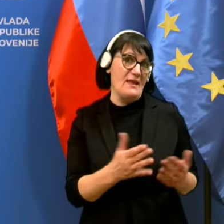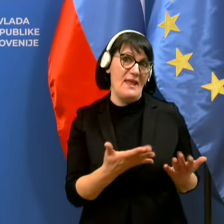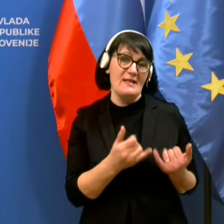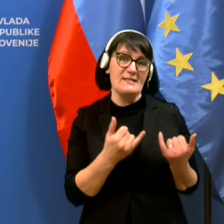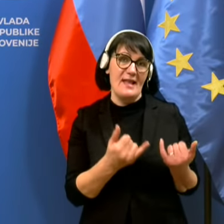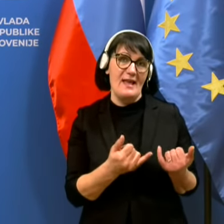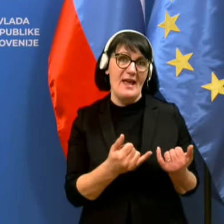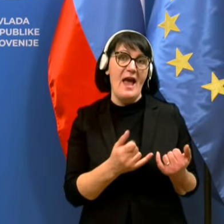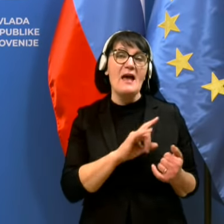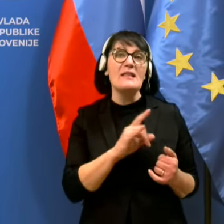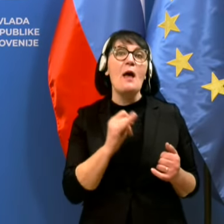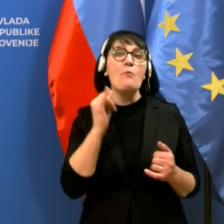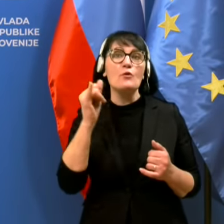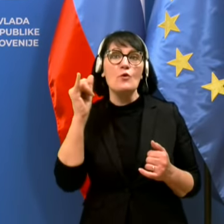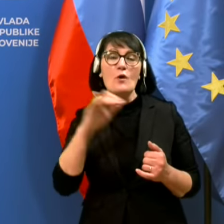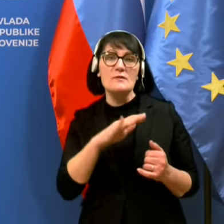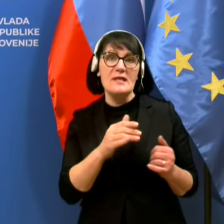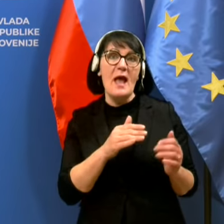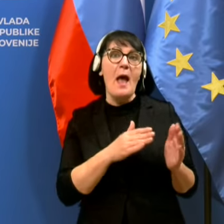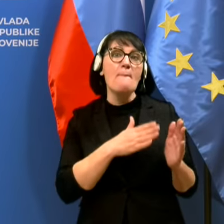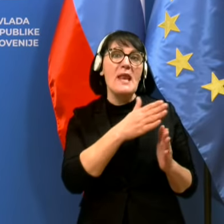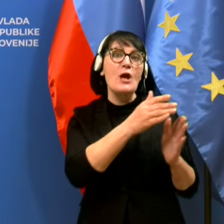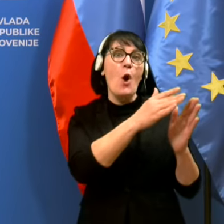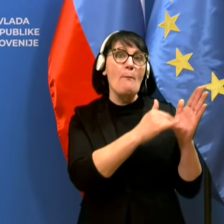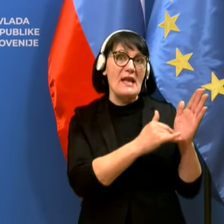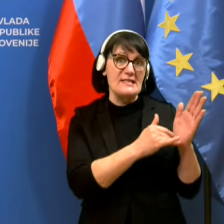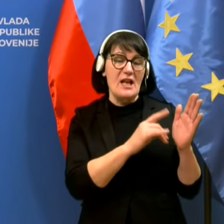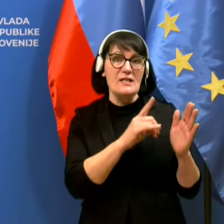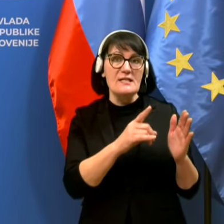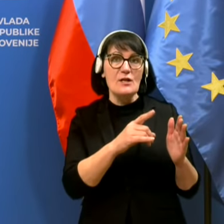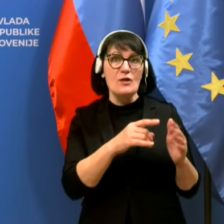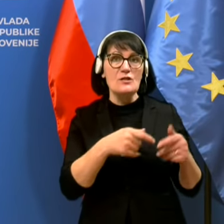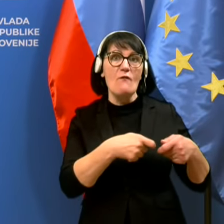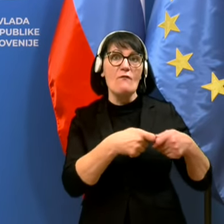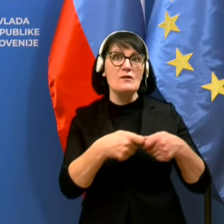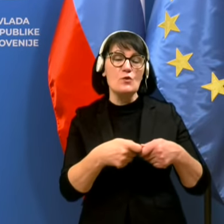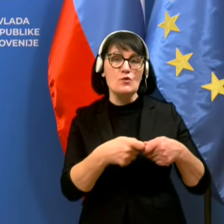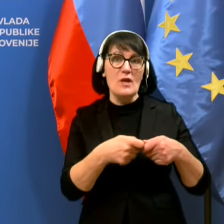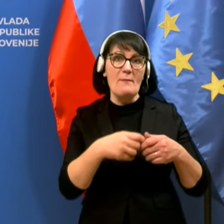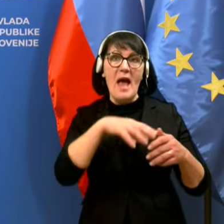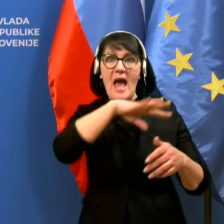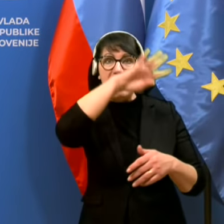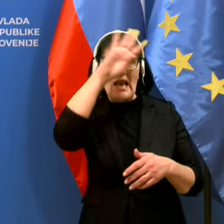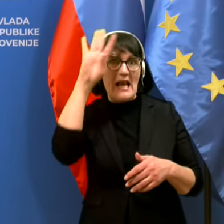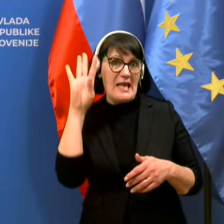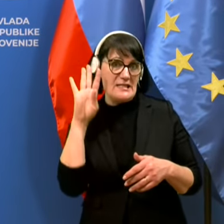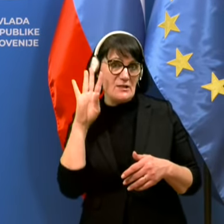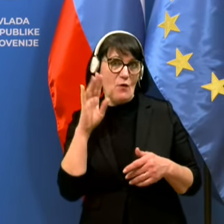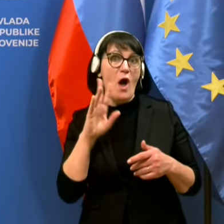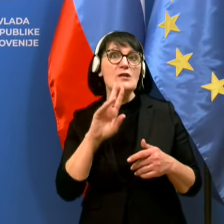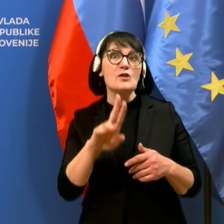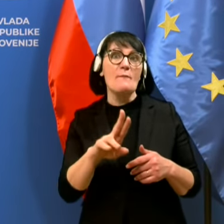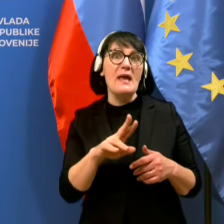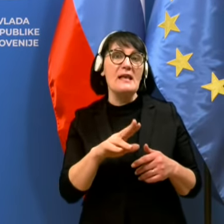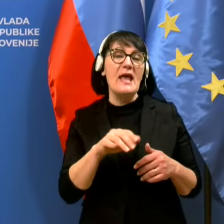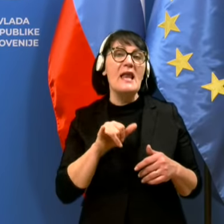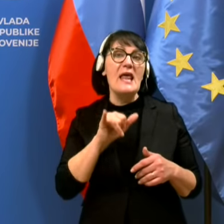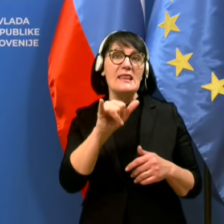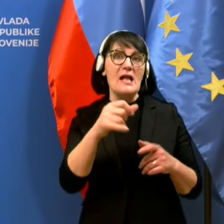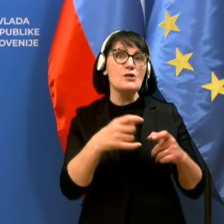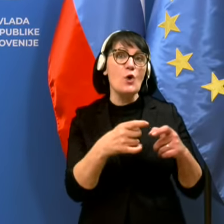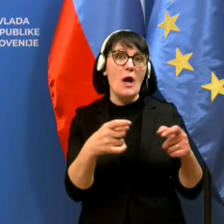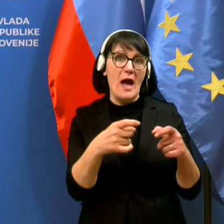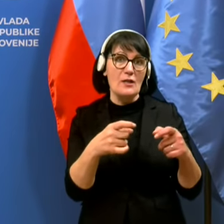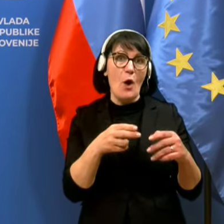Ne potuje vsi preko Brazilije, ampak tisti, ki so v združenem kraljestvu in so imeli ali pa imajo letalsko karto preko